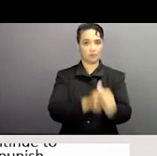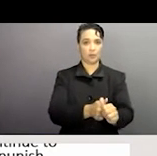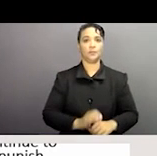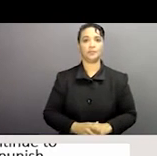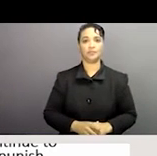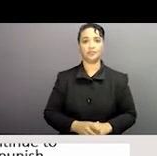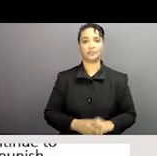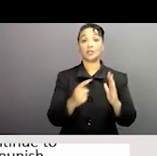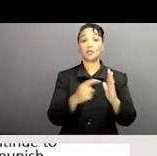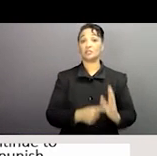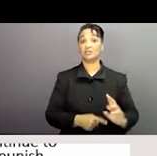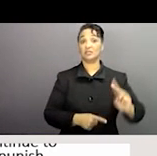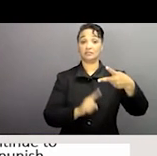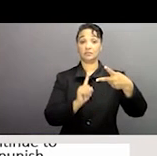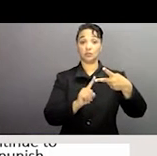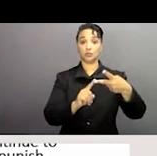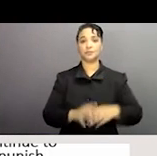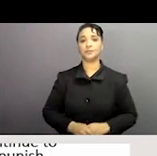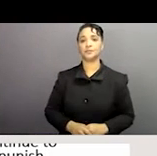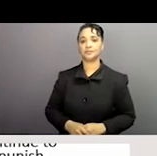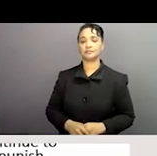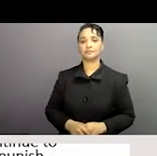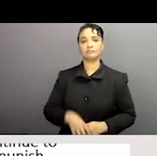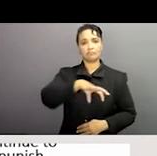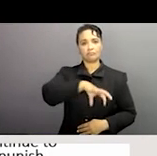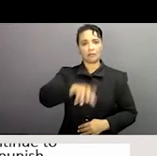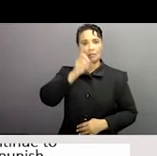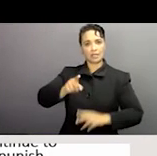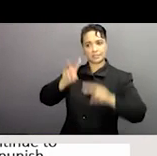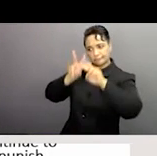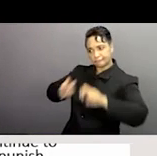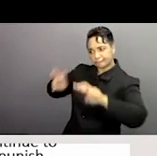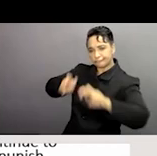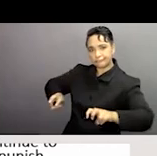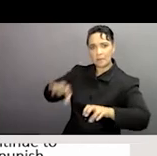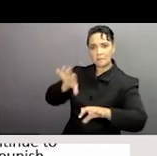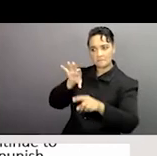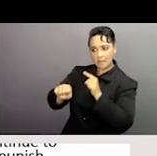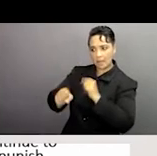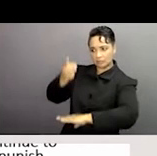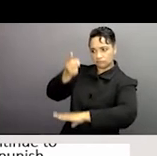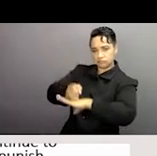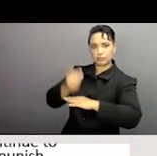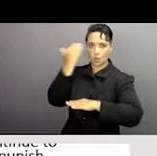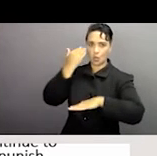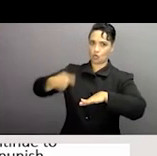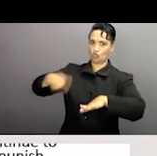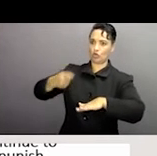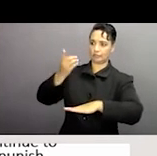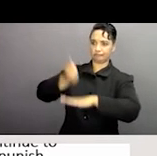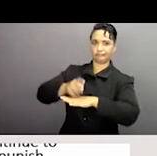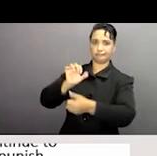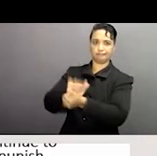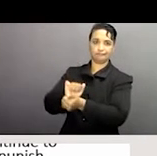le deuxième serait les états doivent continuer à enquêter faire des poursuites et punir l'esclavage moderne ces